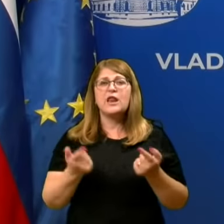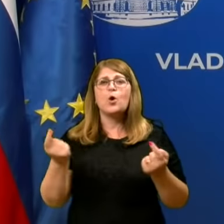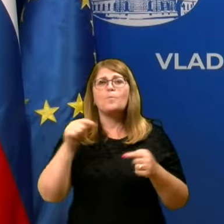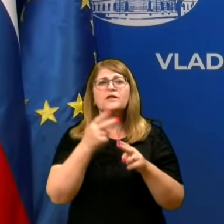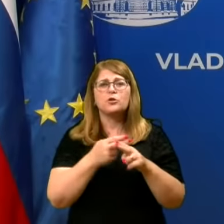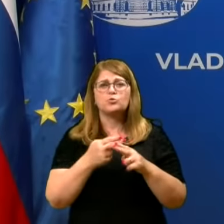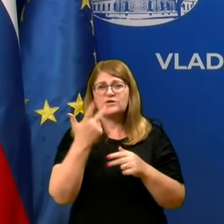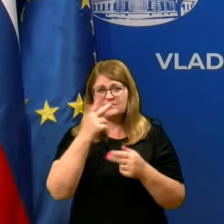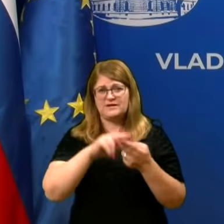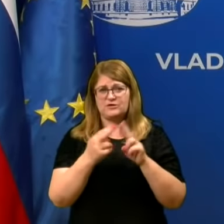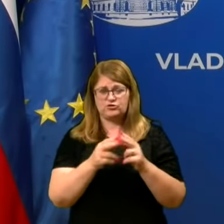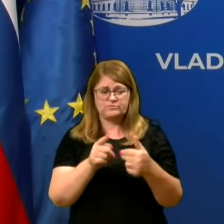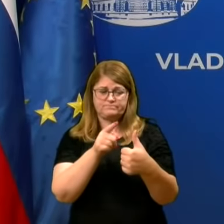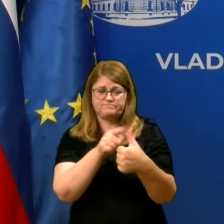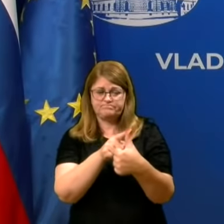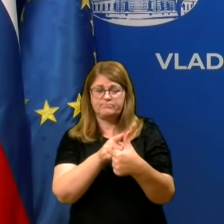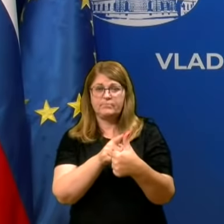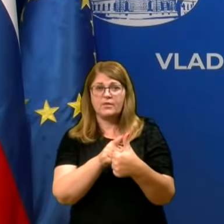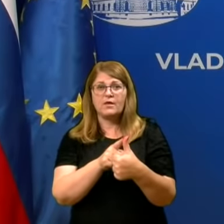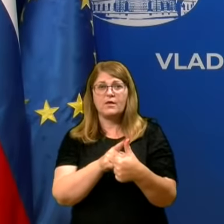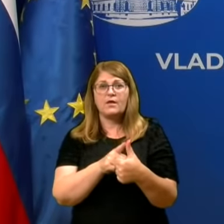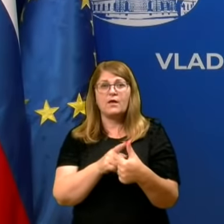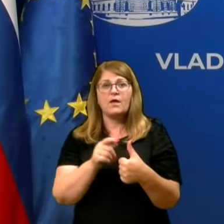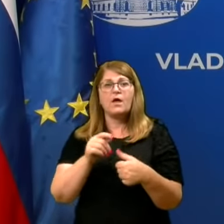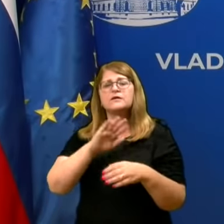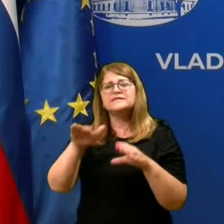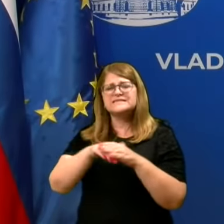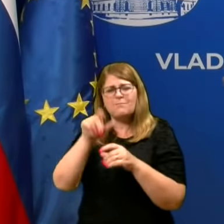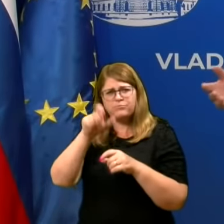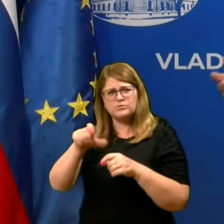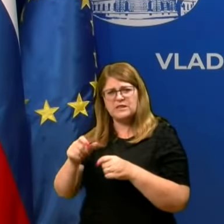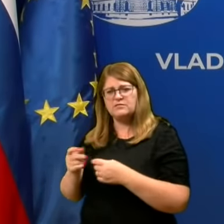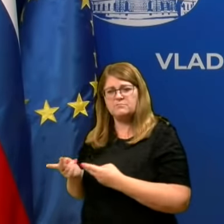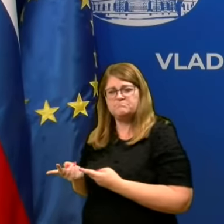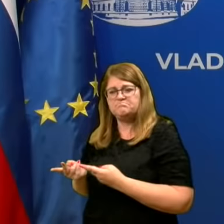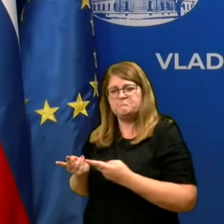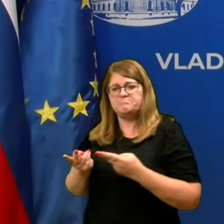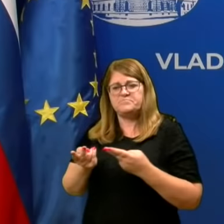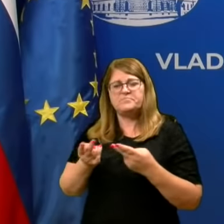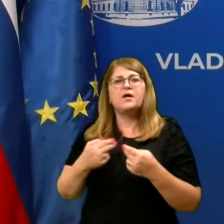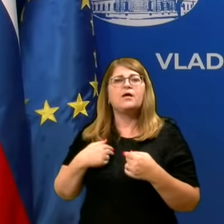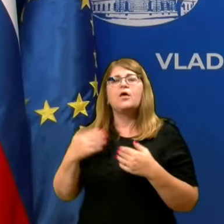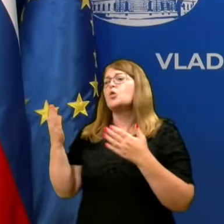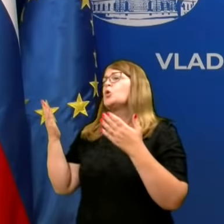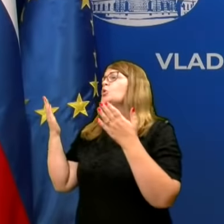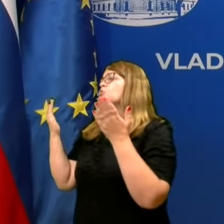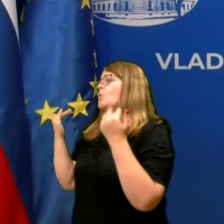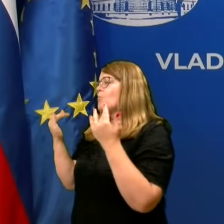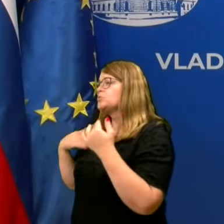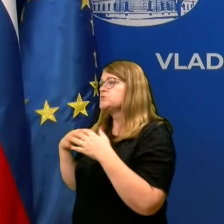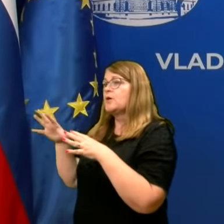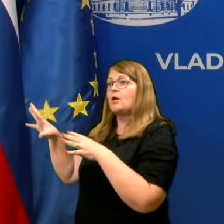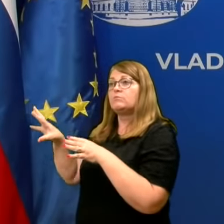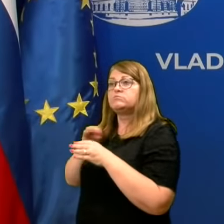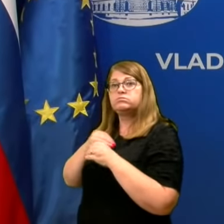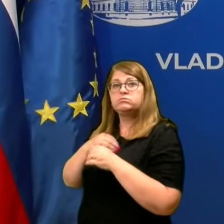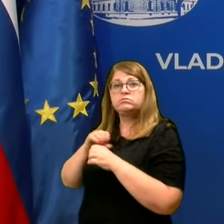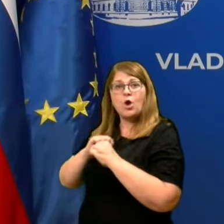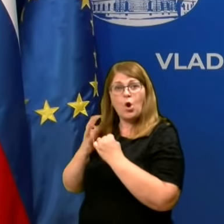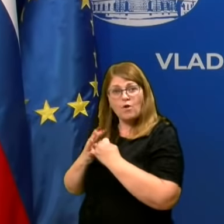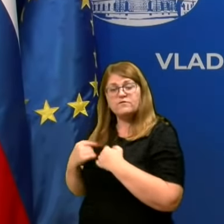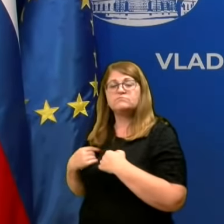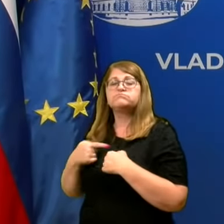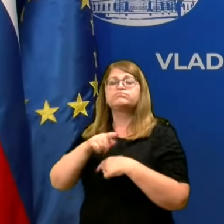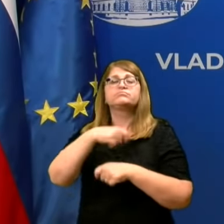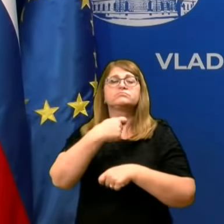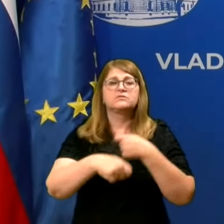okužba na tri načine. Prvič, da jo tja zanese osebje, ki pride okužbeno z nekega dopustva, oziroma odkodarkoli. Drugi način